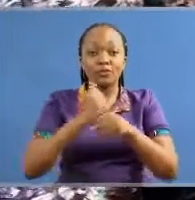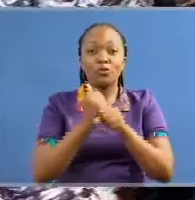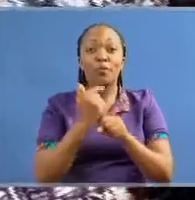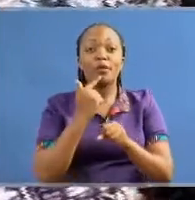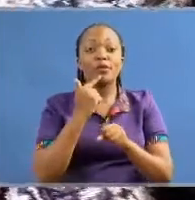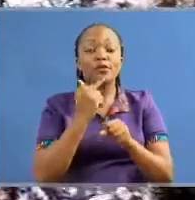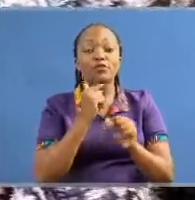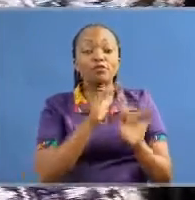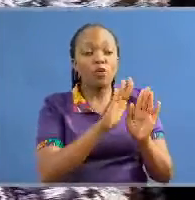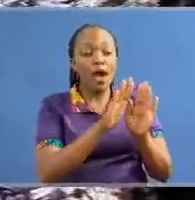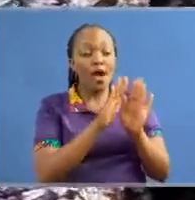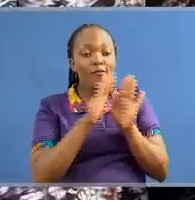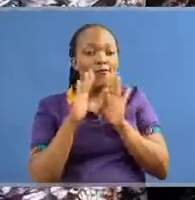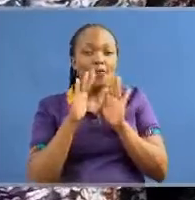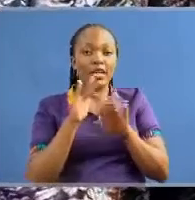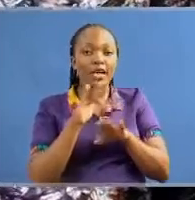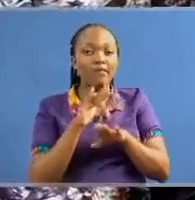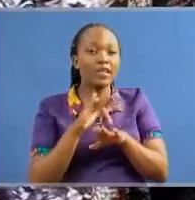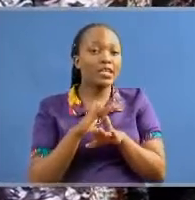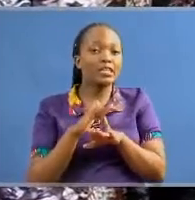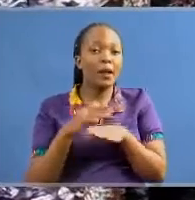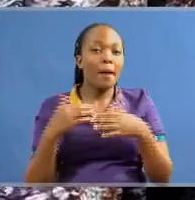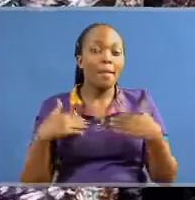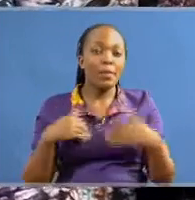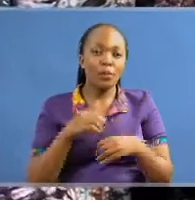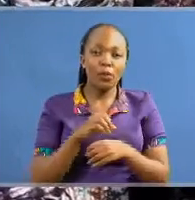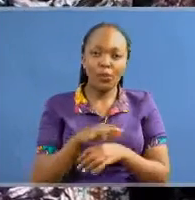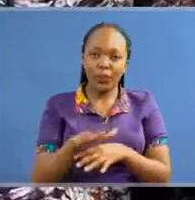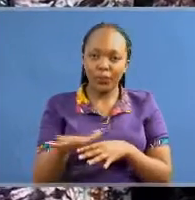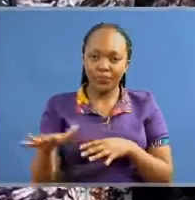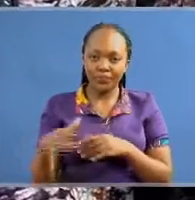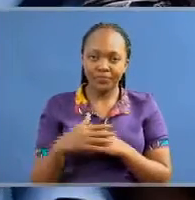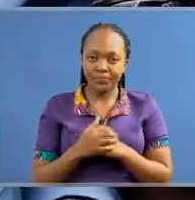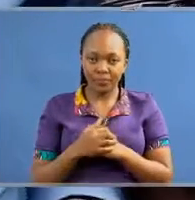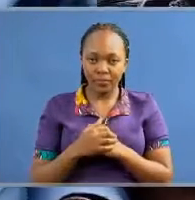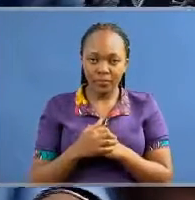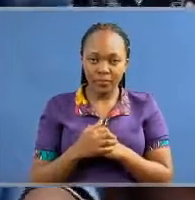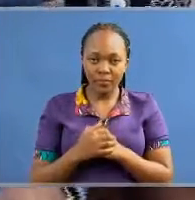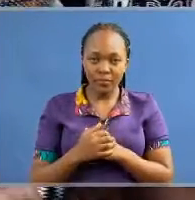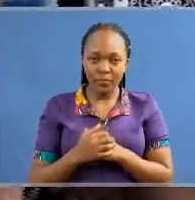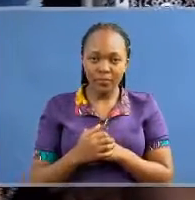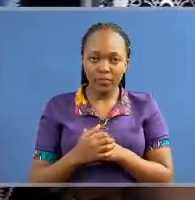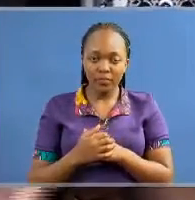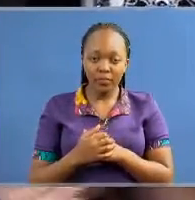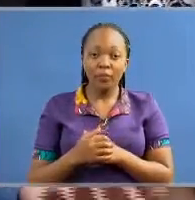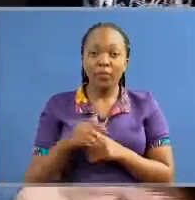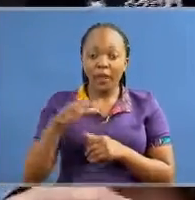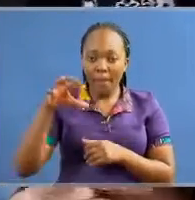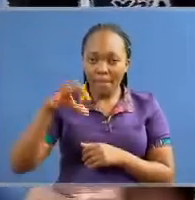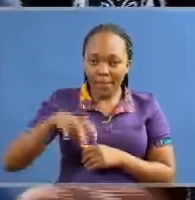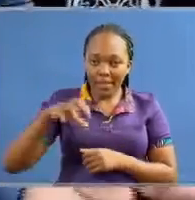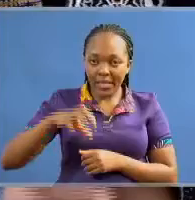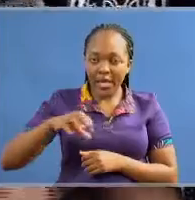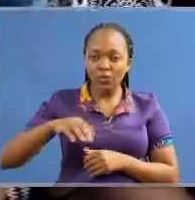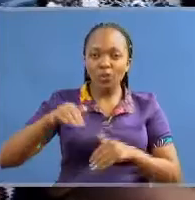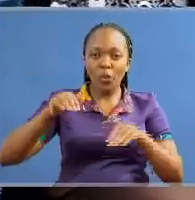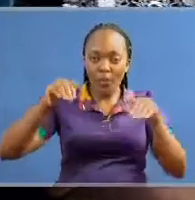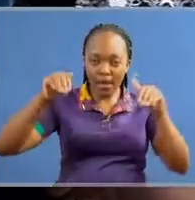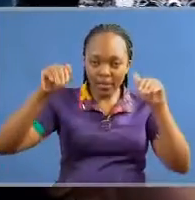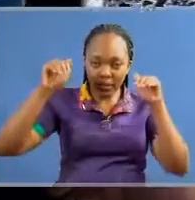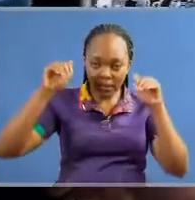To ban all public larrys. There is no exception. The matatus, the buses,